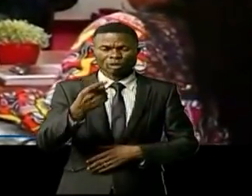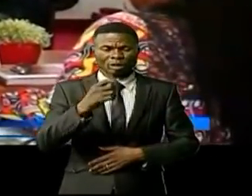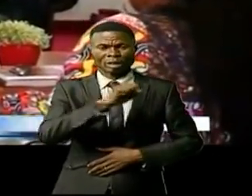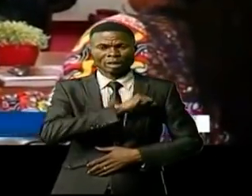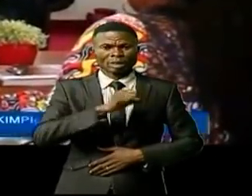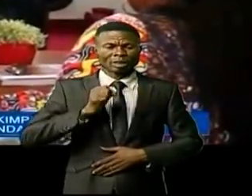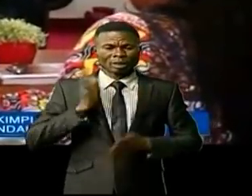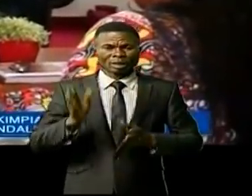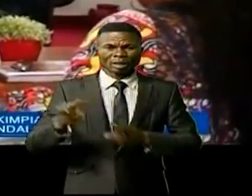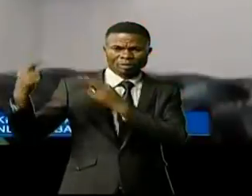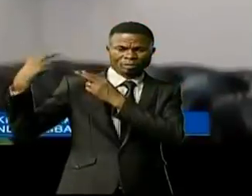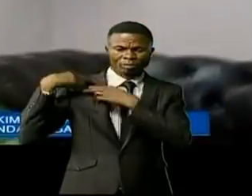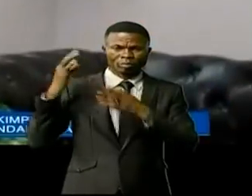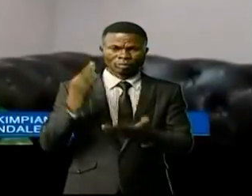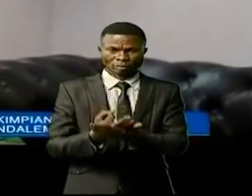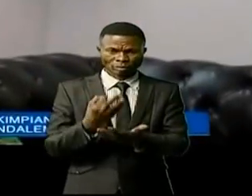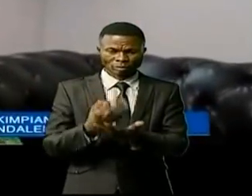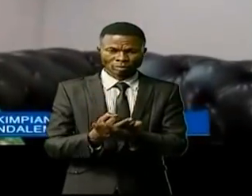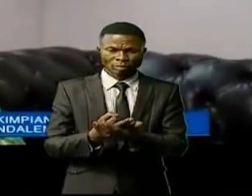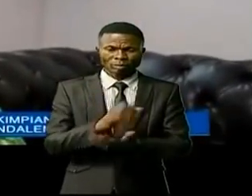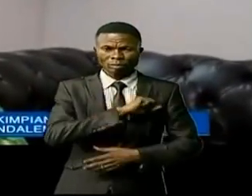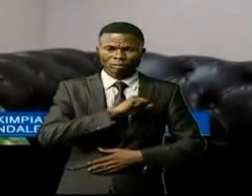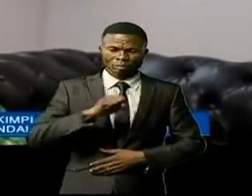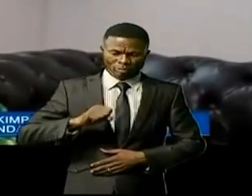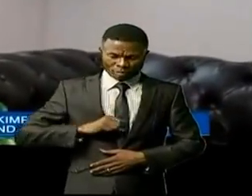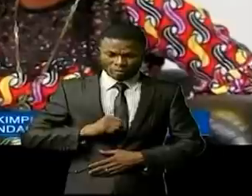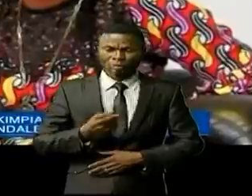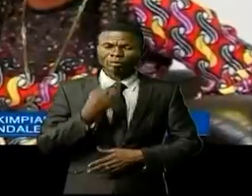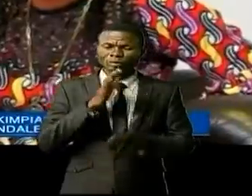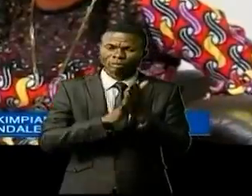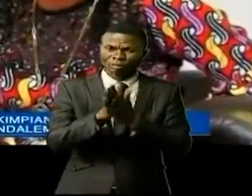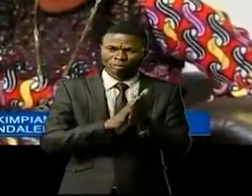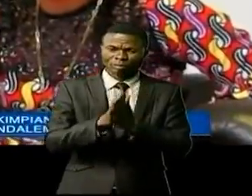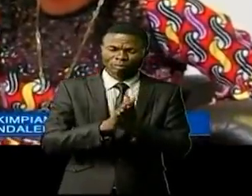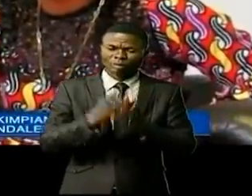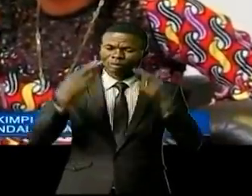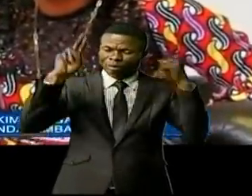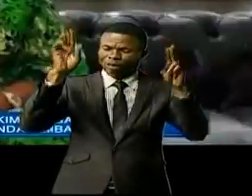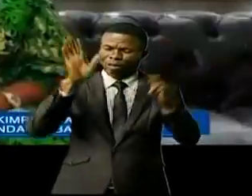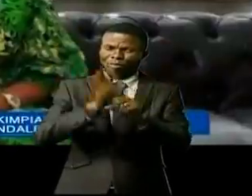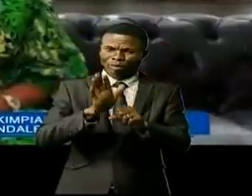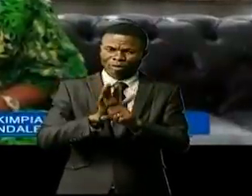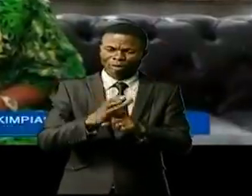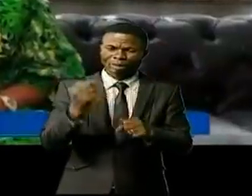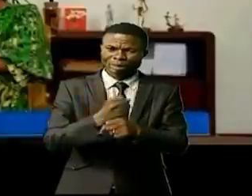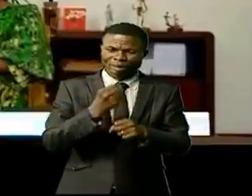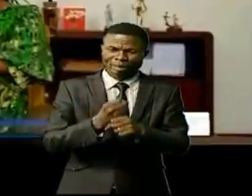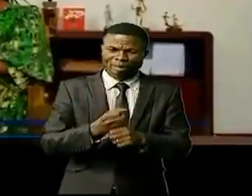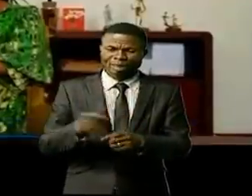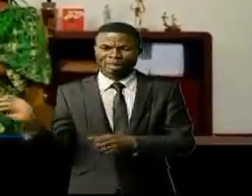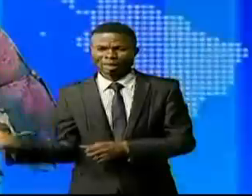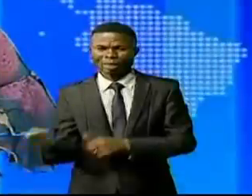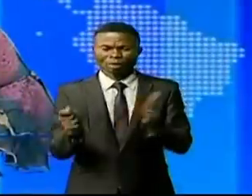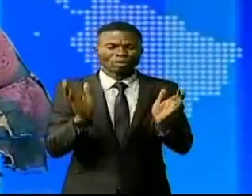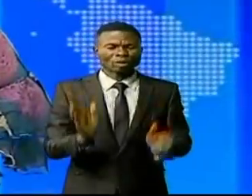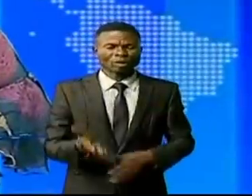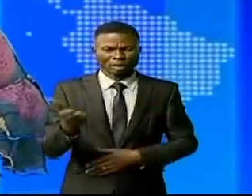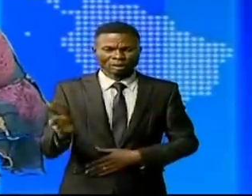la responsable des finances au Sénat, avant de lui souhaiter plein succès dans sa carrière de tennis-woman.